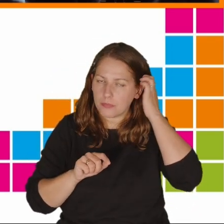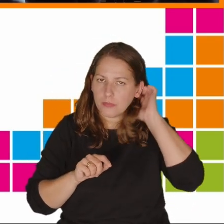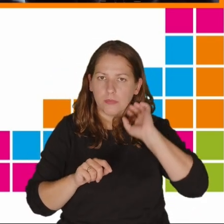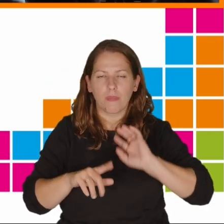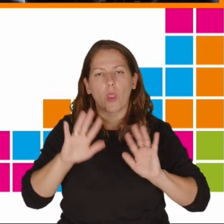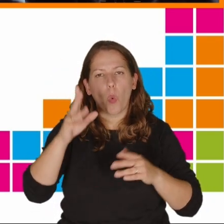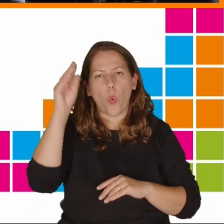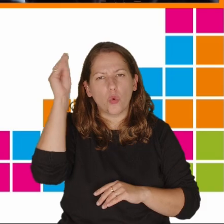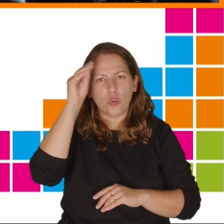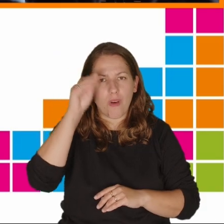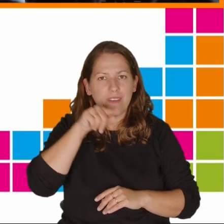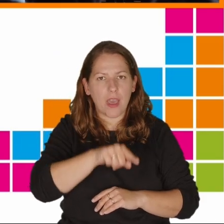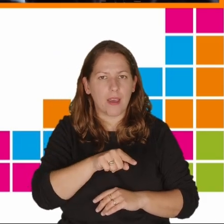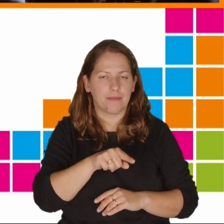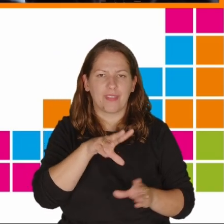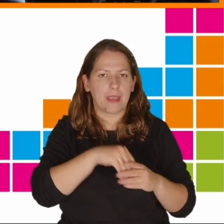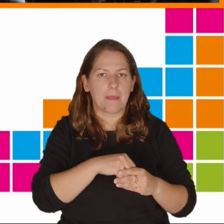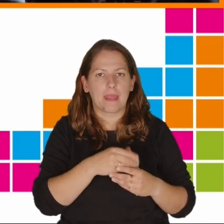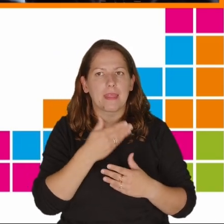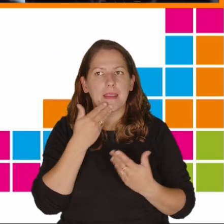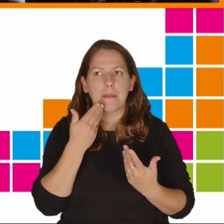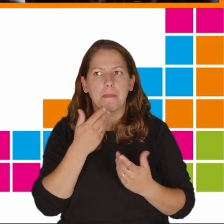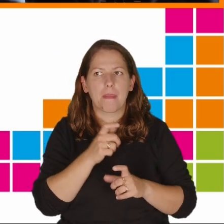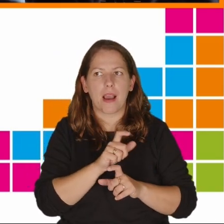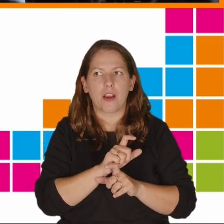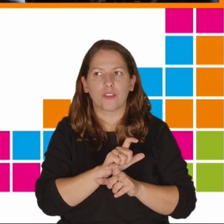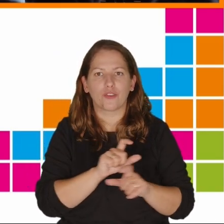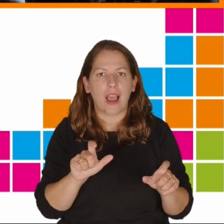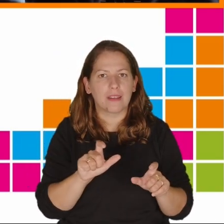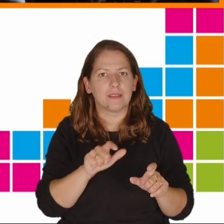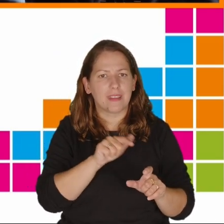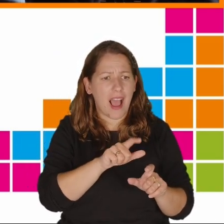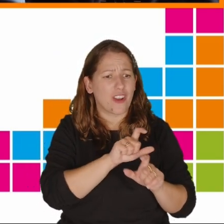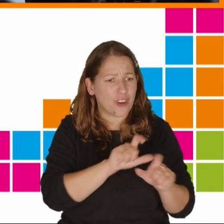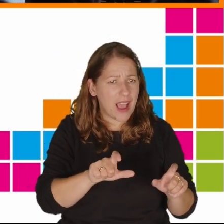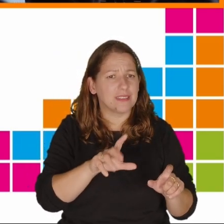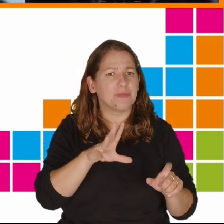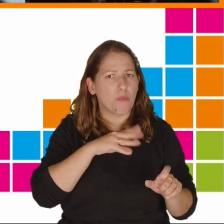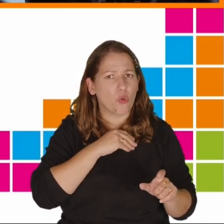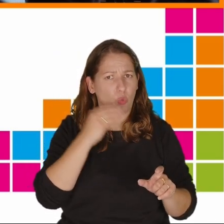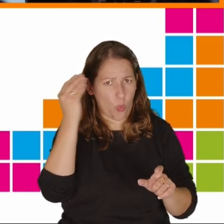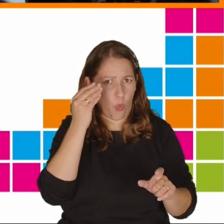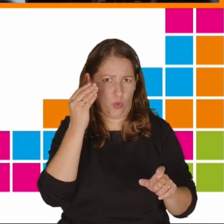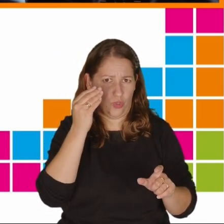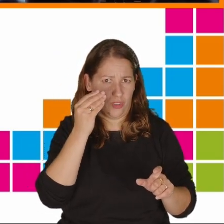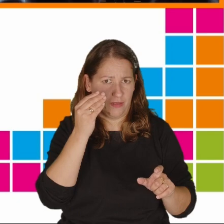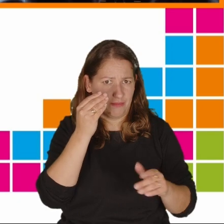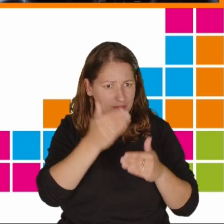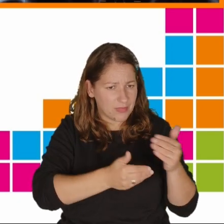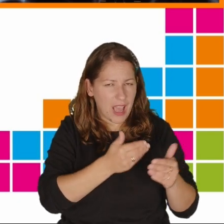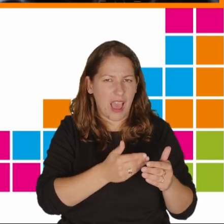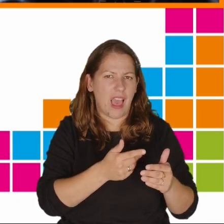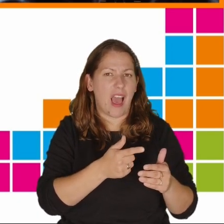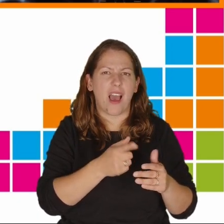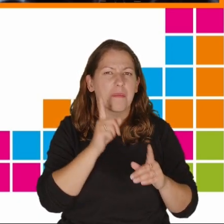Uczniowie są w ten sposób pozbawieni czasu, który mogliby wykorzystać na uczenie się i robią rzeczy